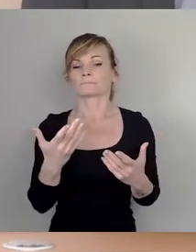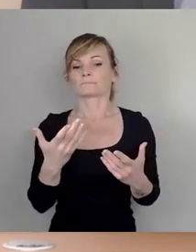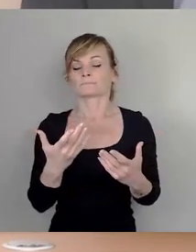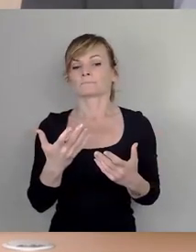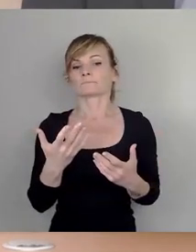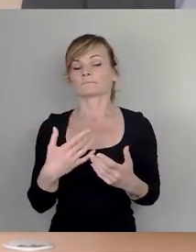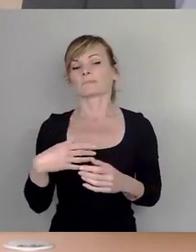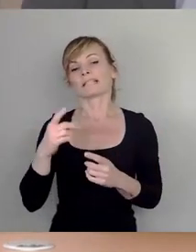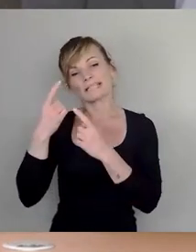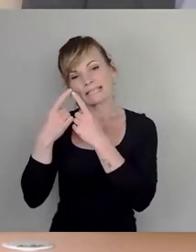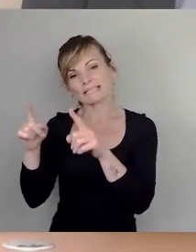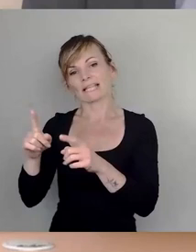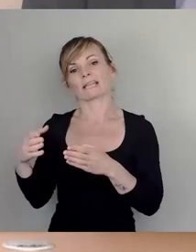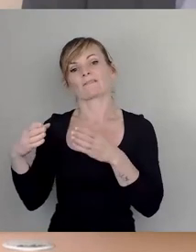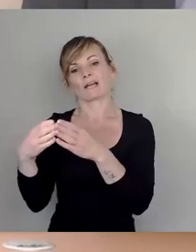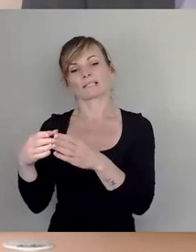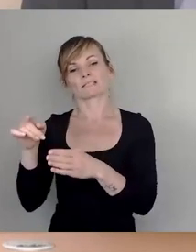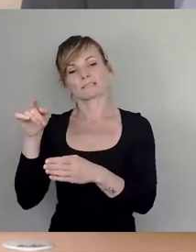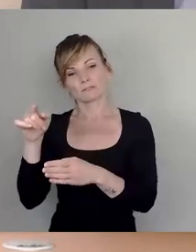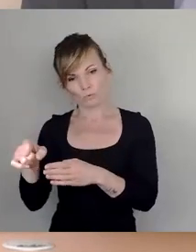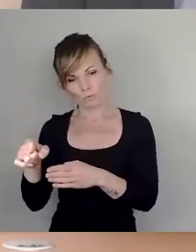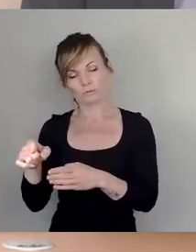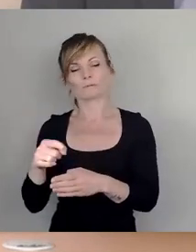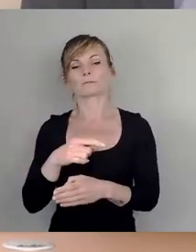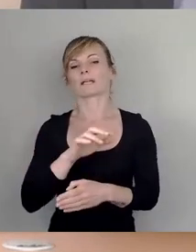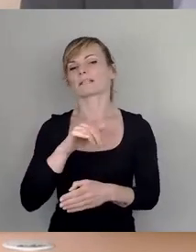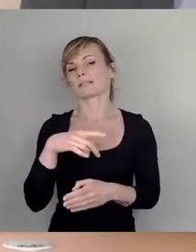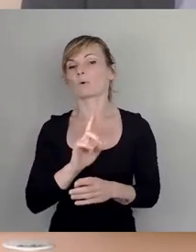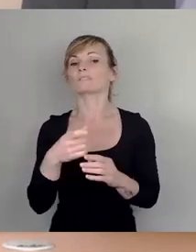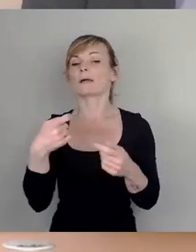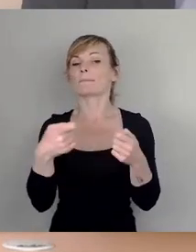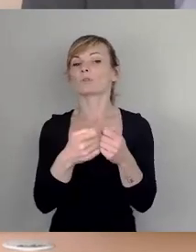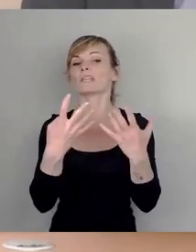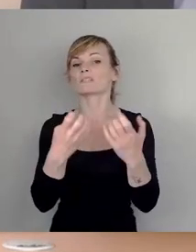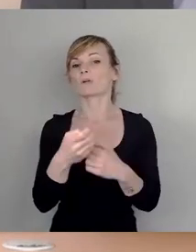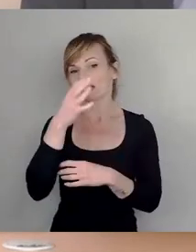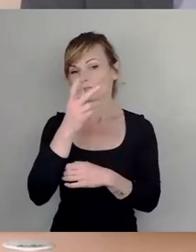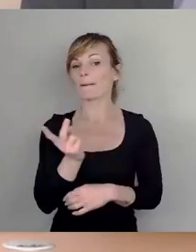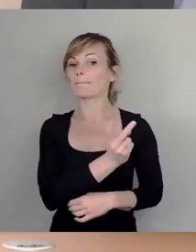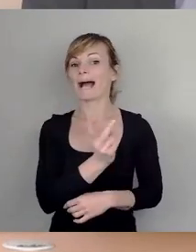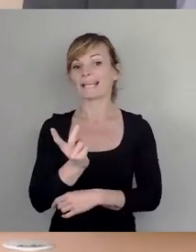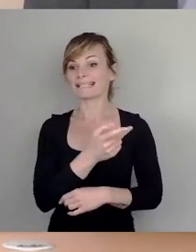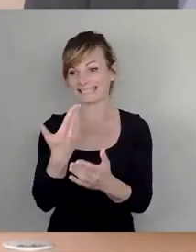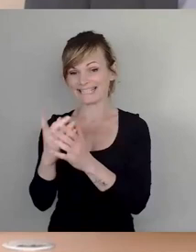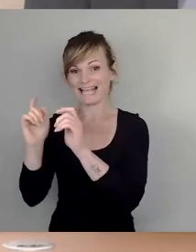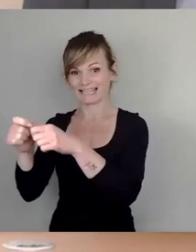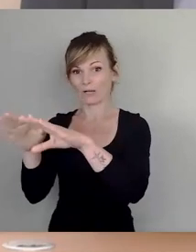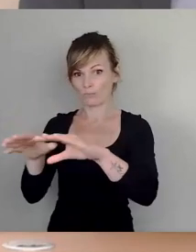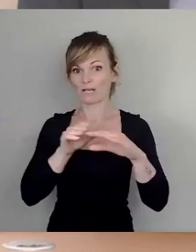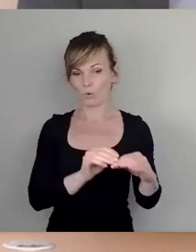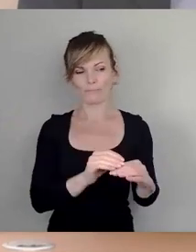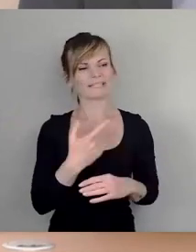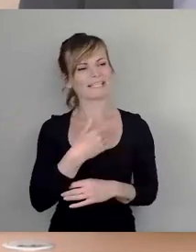Dissidenten-Fraktion, SPD-Fraktion und Bündnis 90, die Grünen. Da müsste ich jetzt mal fragen, wer von beiden den Antrag